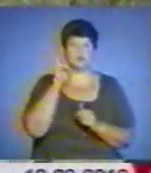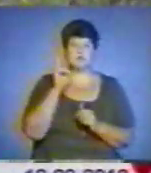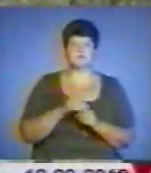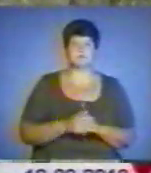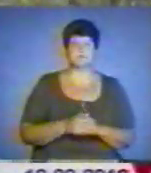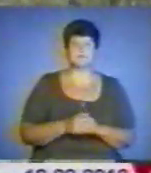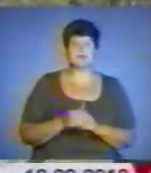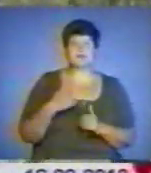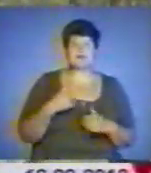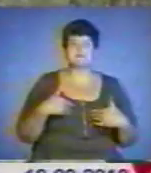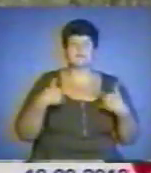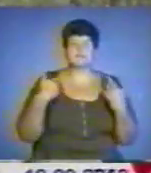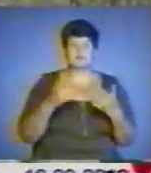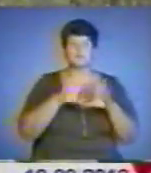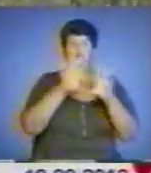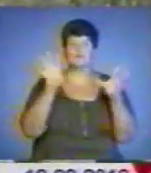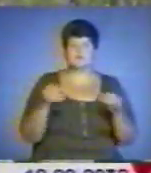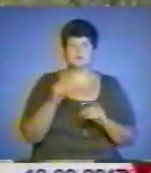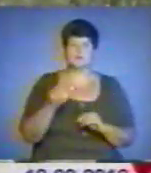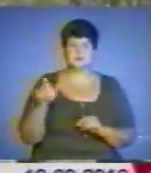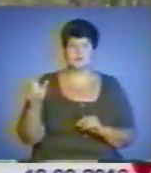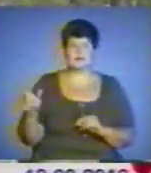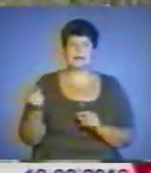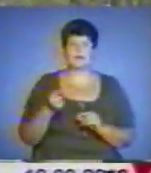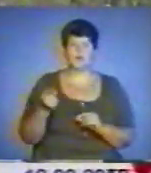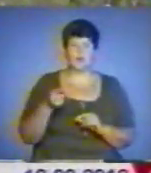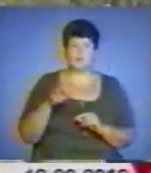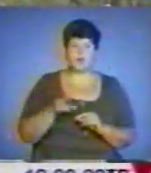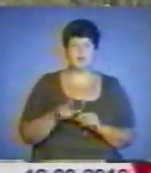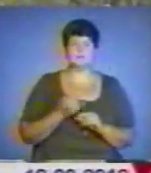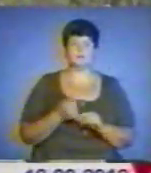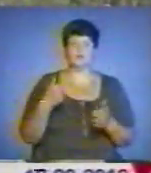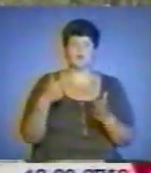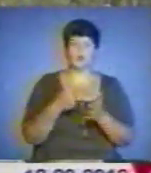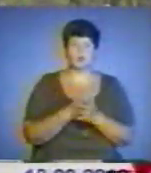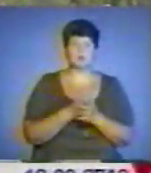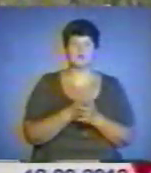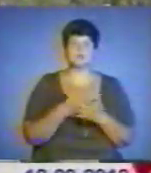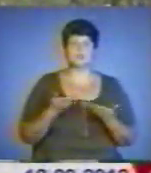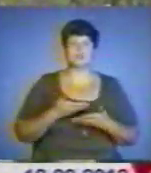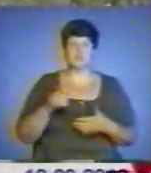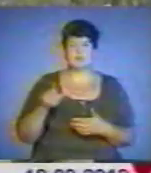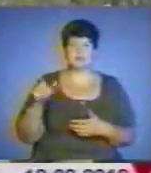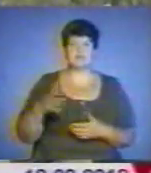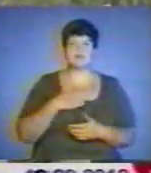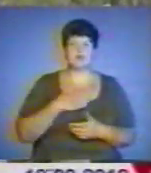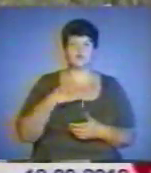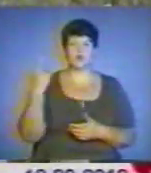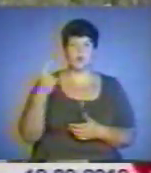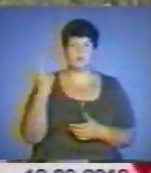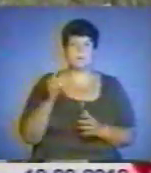Я звертаюся до всіх жителів Тернополя, до жителів нашої області.